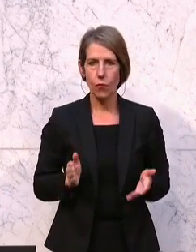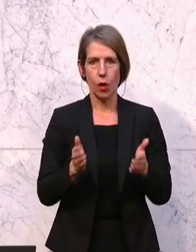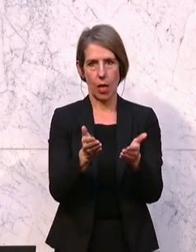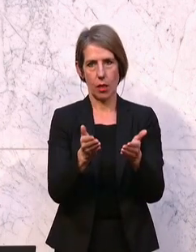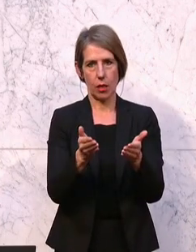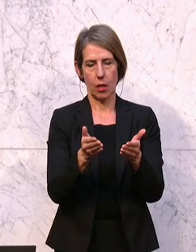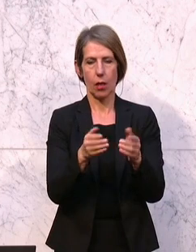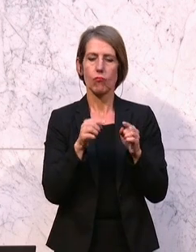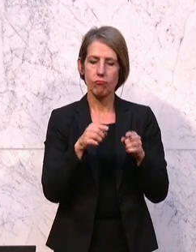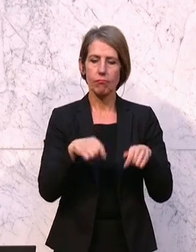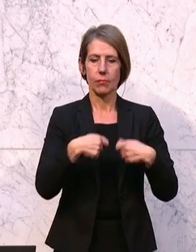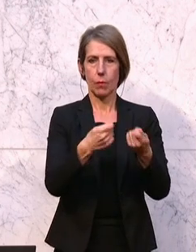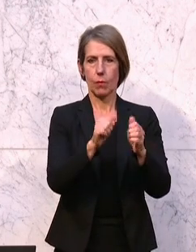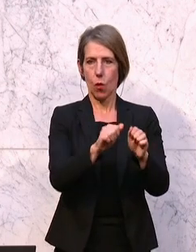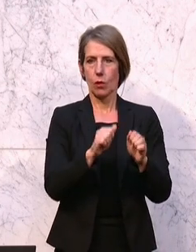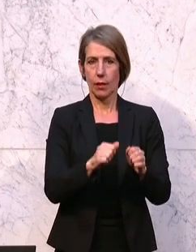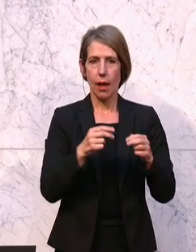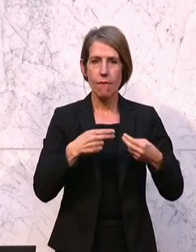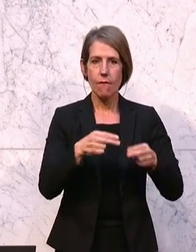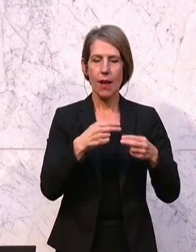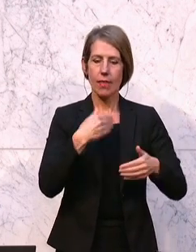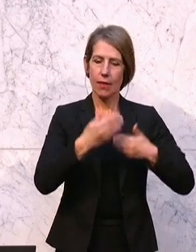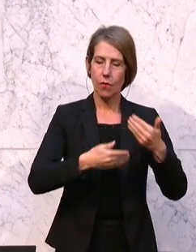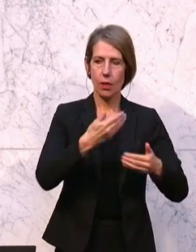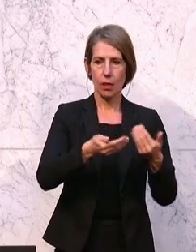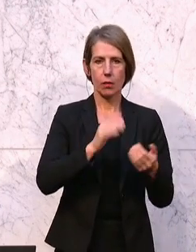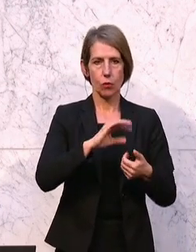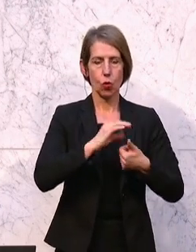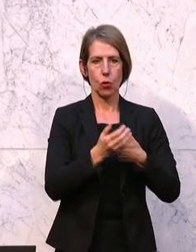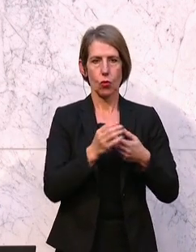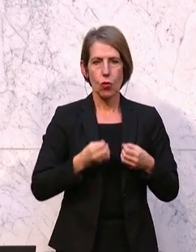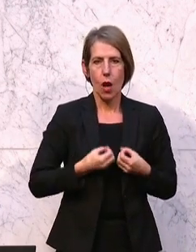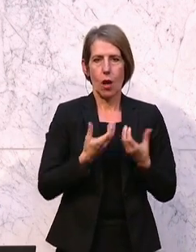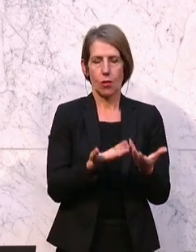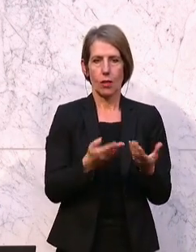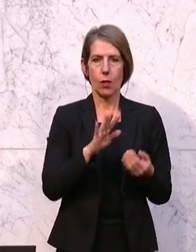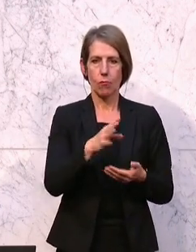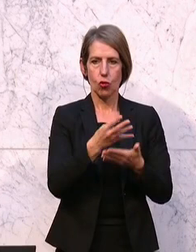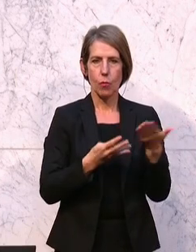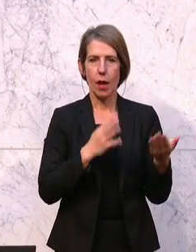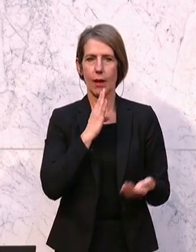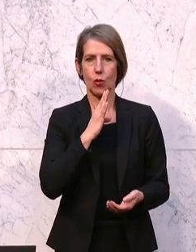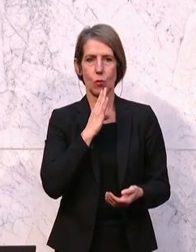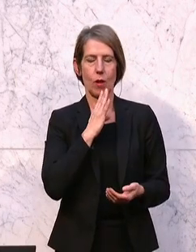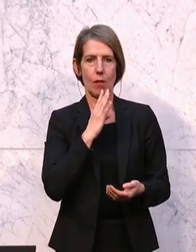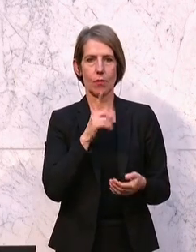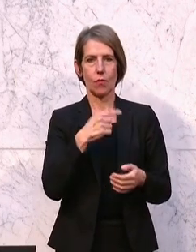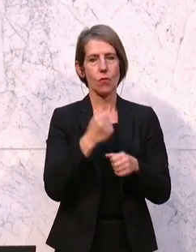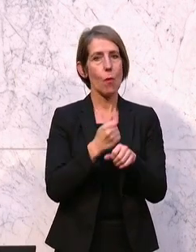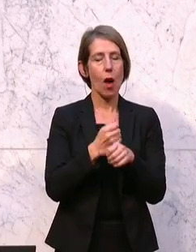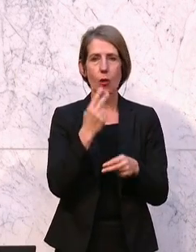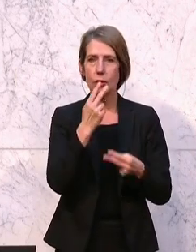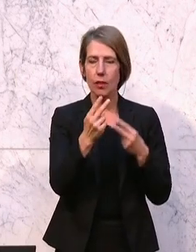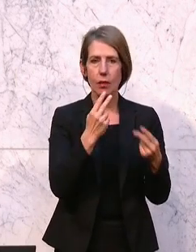ihnen die Möglichkeit geben, sich weiterzuentwickeln, ihre Kultur zu leben, ihre Sprache zu sprechen. Wir machen sie sichtbar in